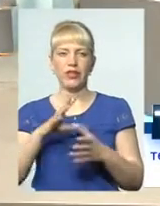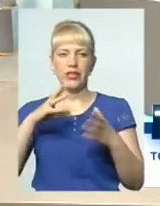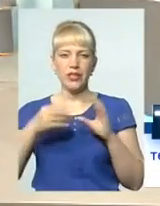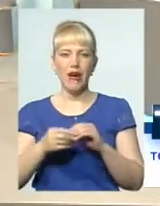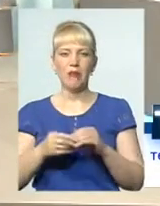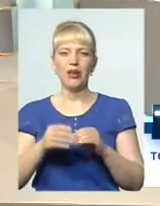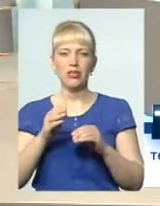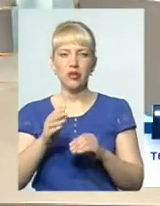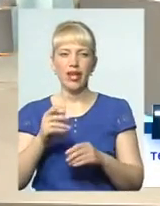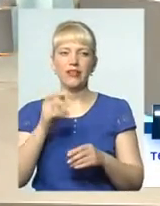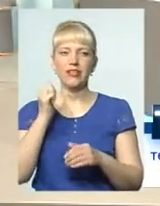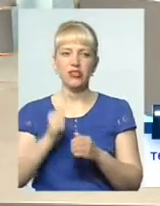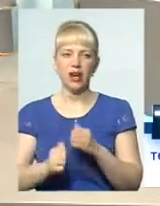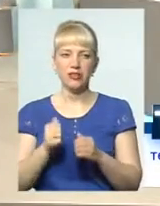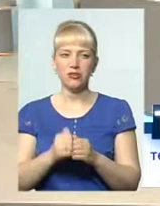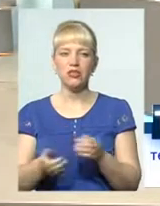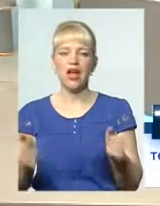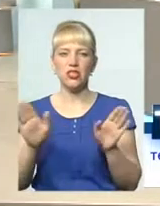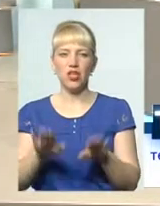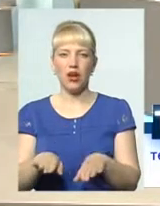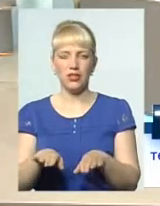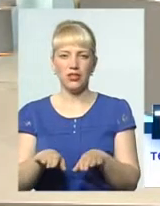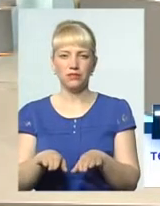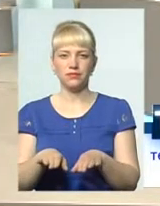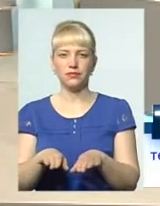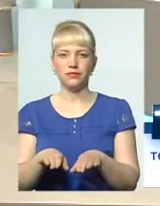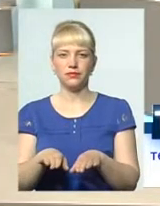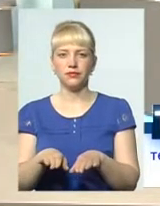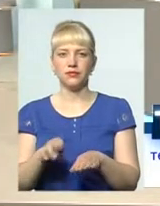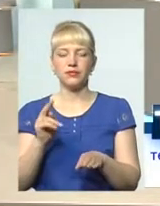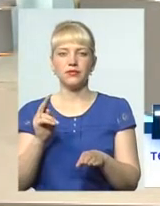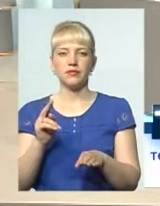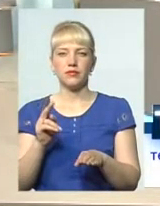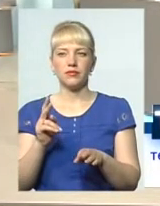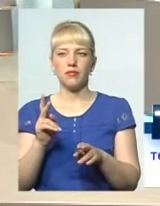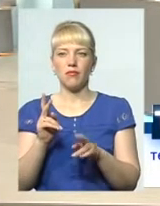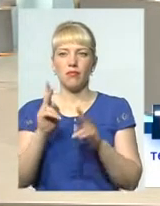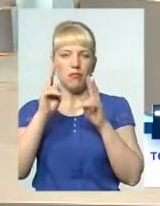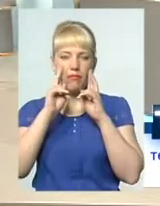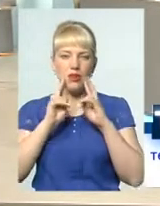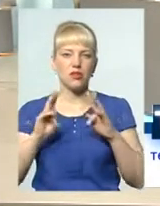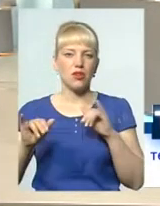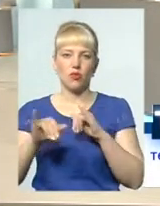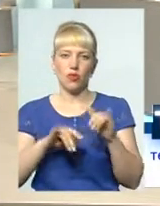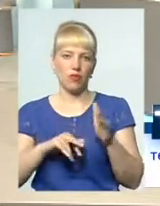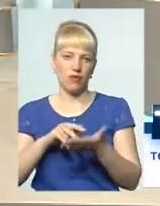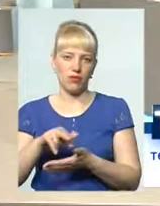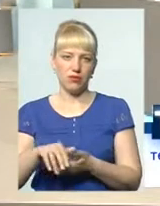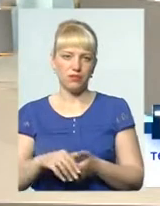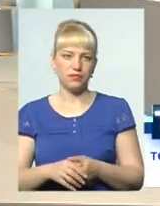результаті часто залишаються дезорієнтовані, коли закінчують ці заклади?